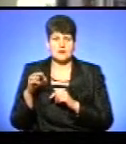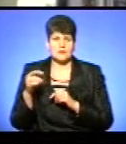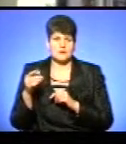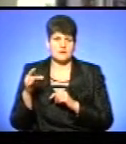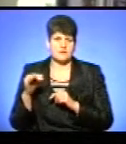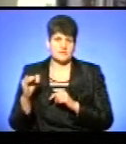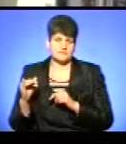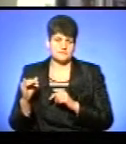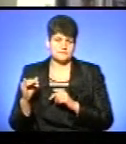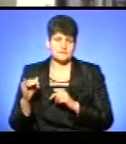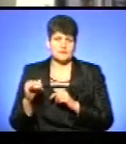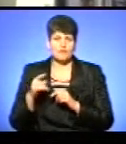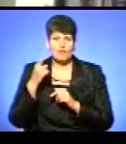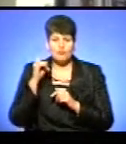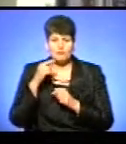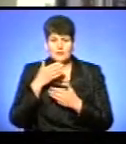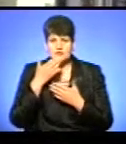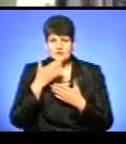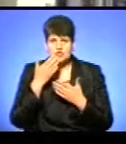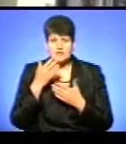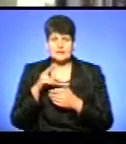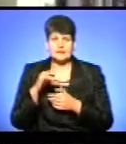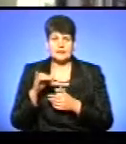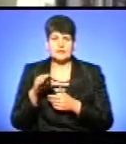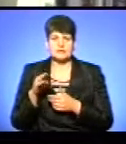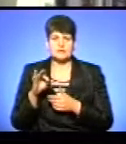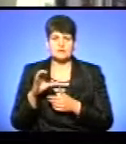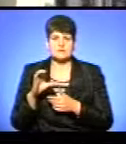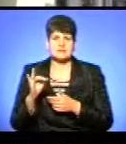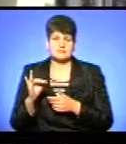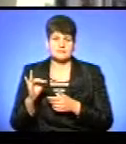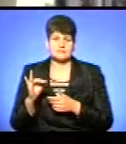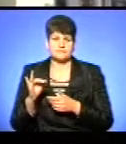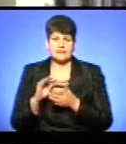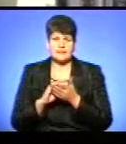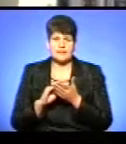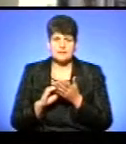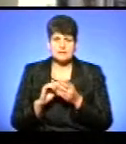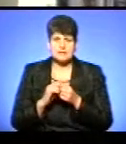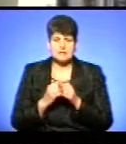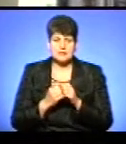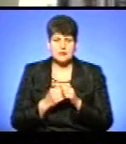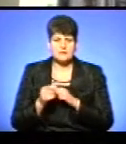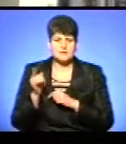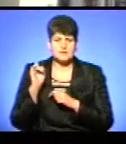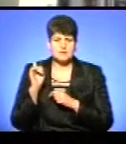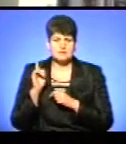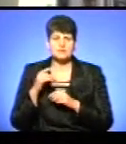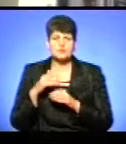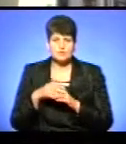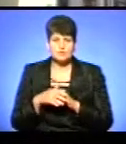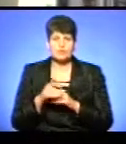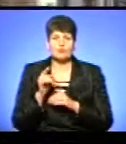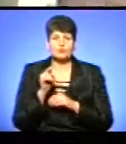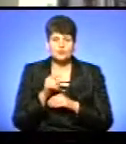Тобто, вмієте читати літоси, написи на каменях древні, бо